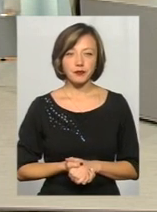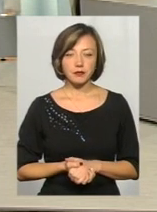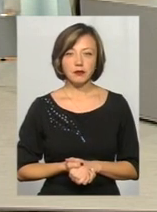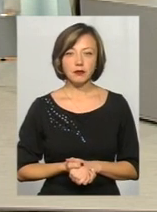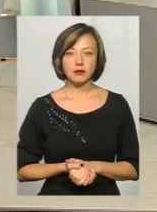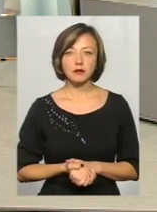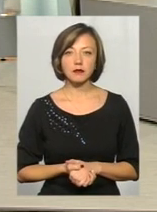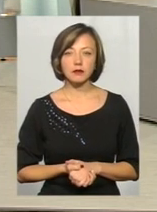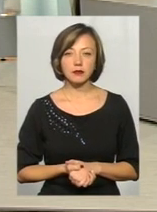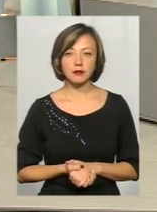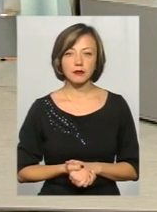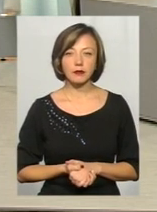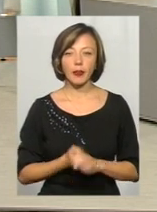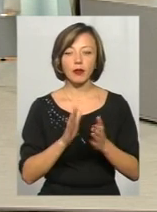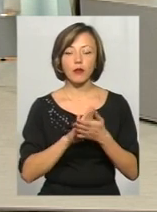позиція банка наступна.